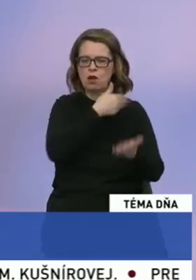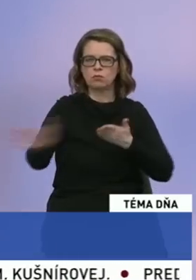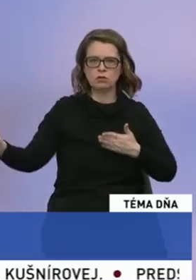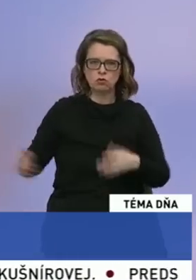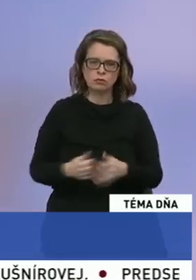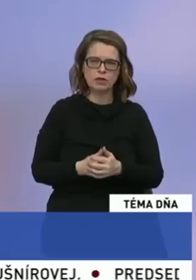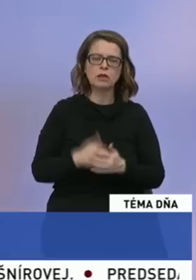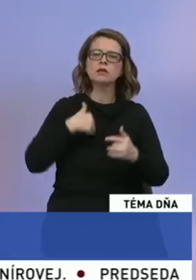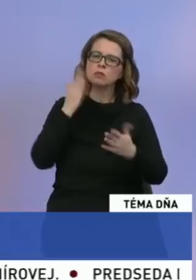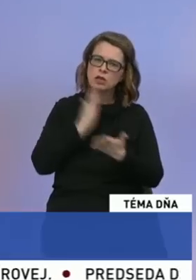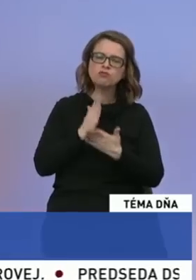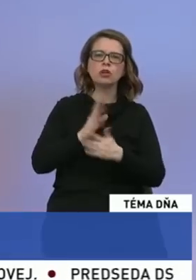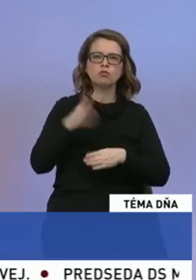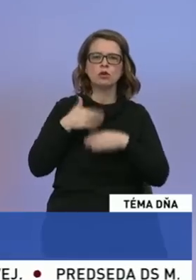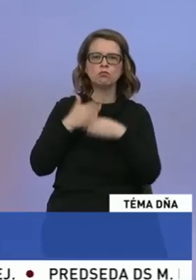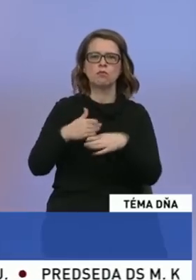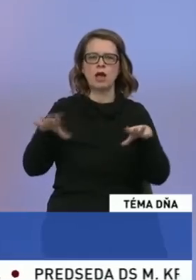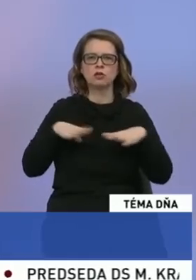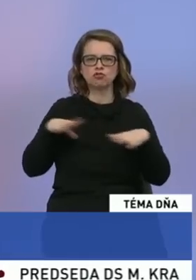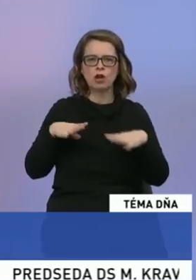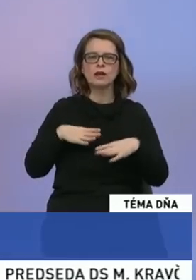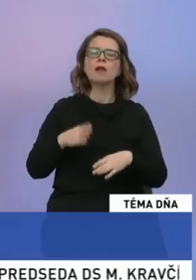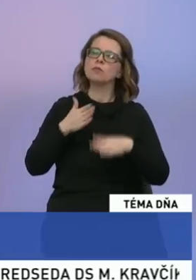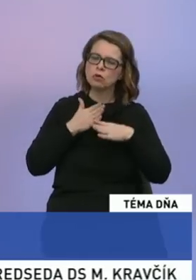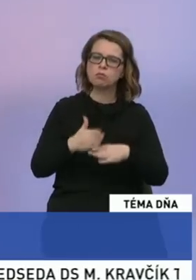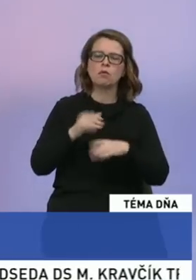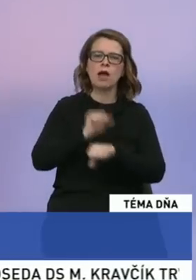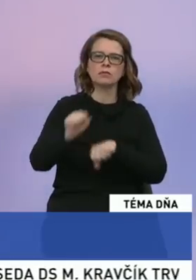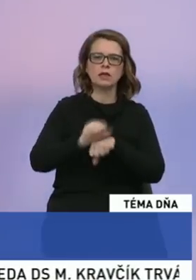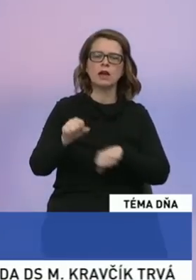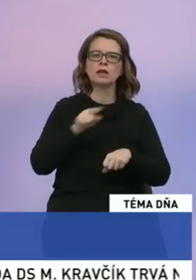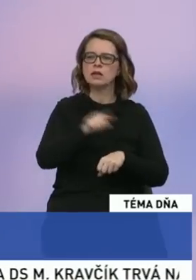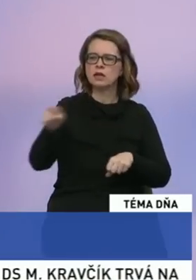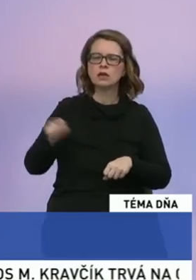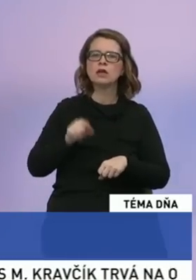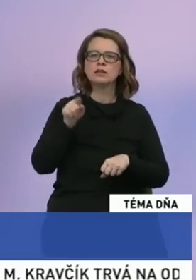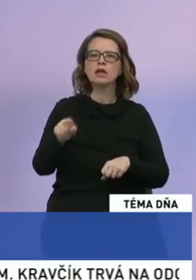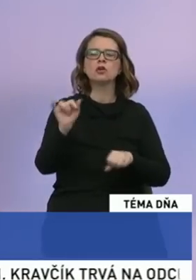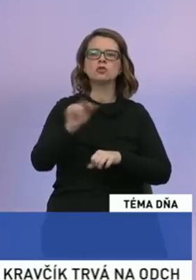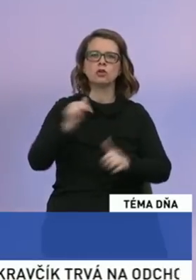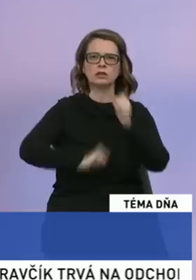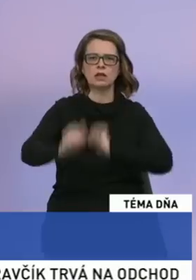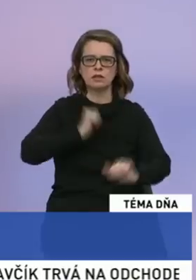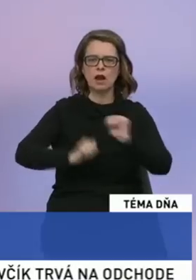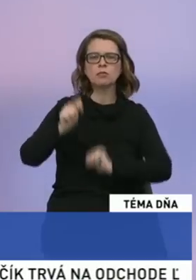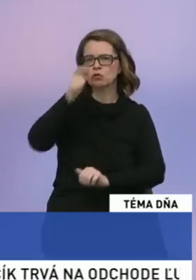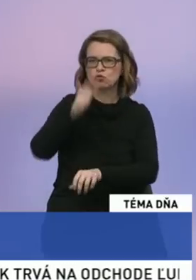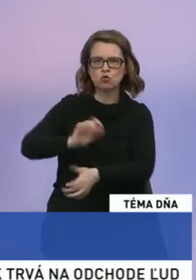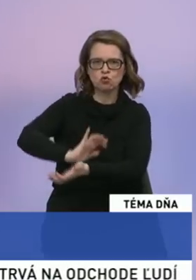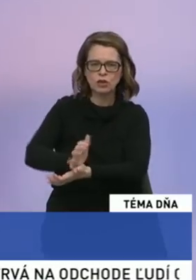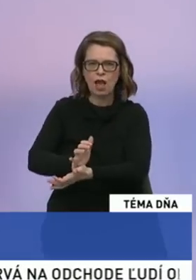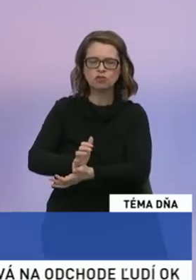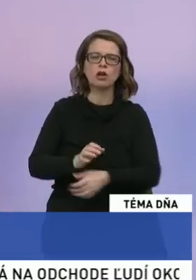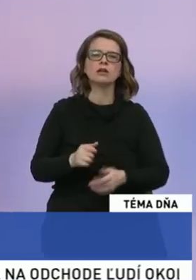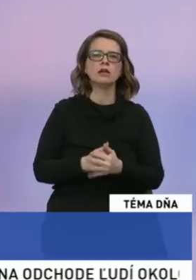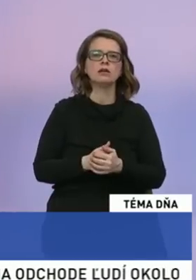Vždy budeme na strane žien, vždy budeme na strane týraných, na strane tých, ktorí sú nejakým spôsobom utláčaní. A